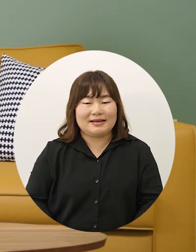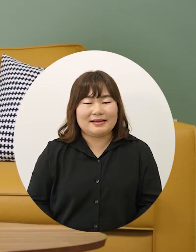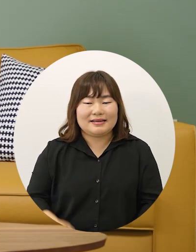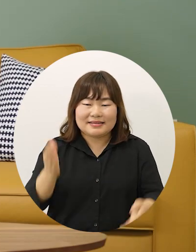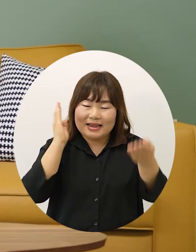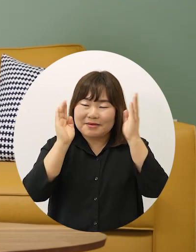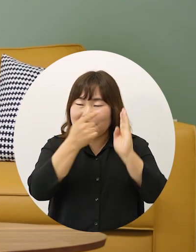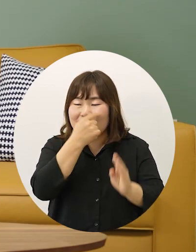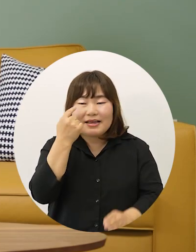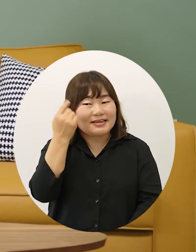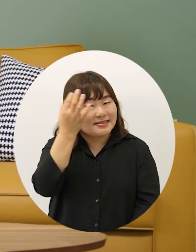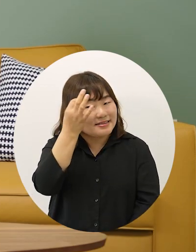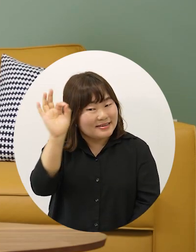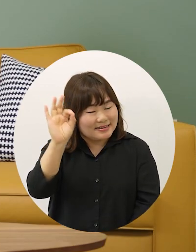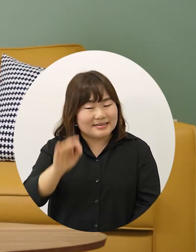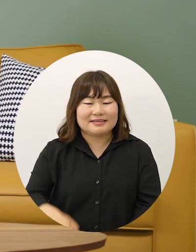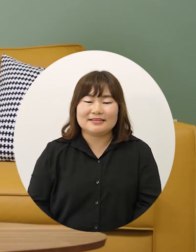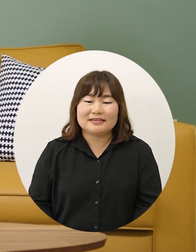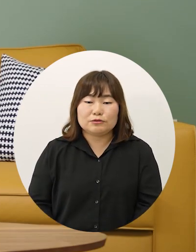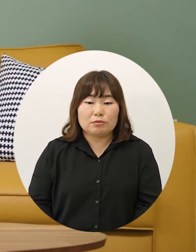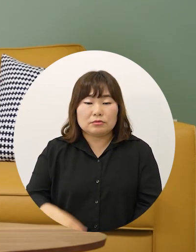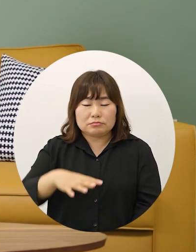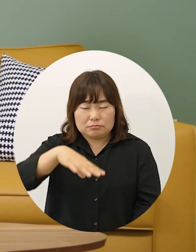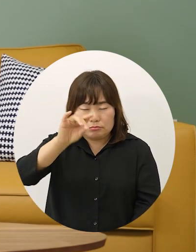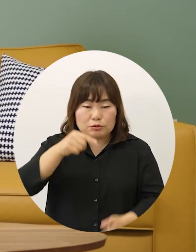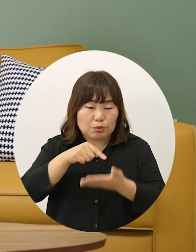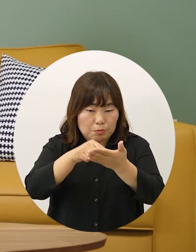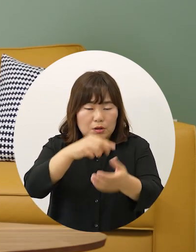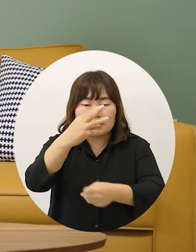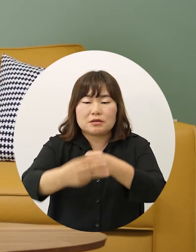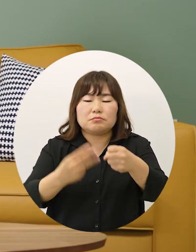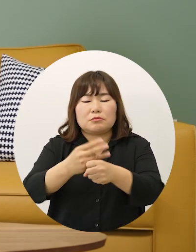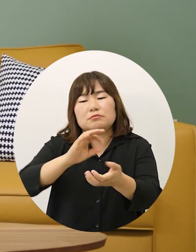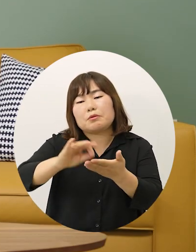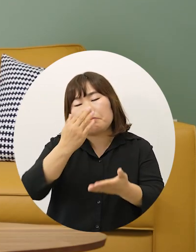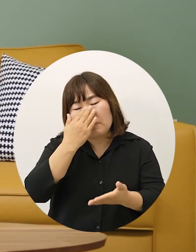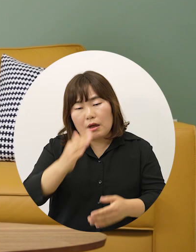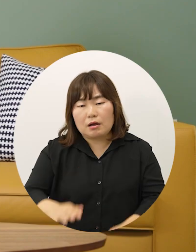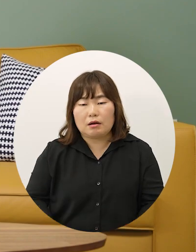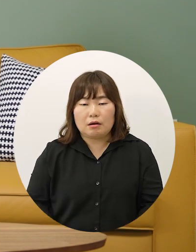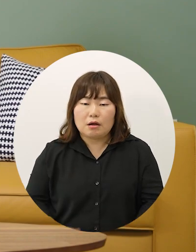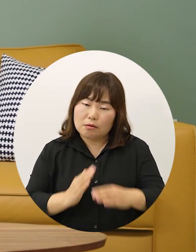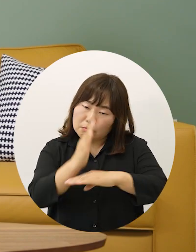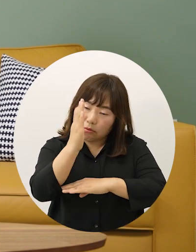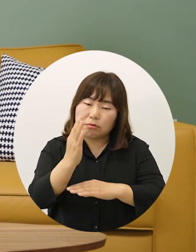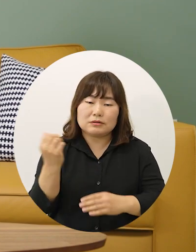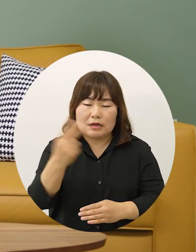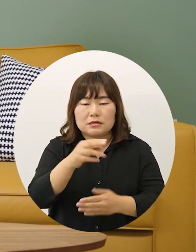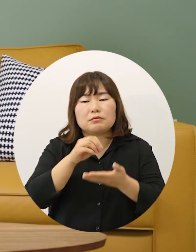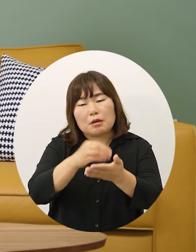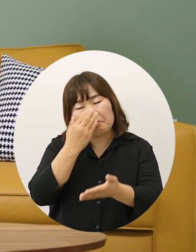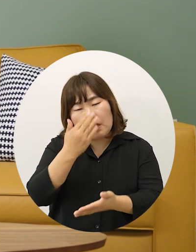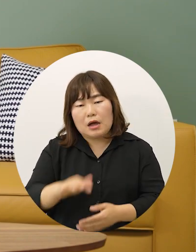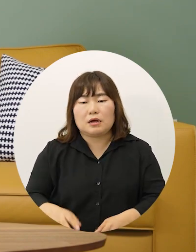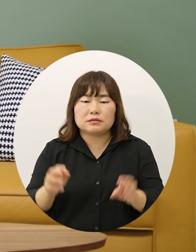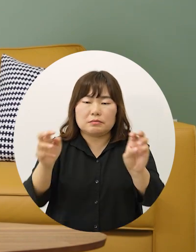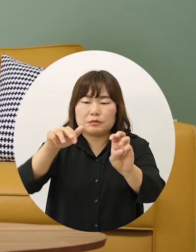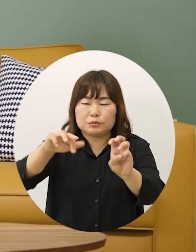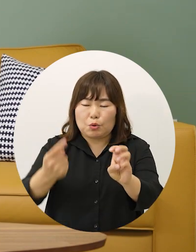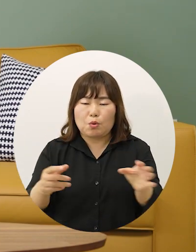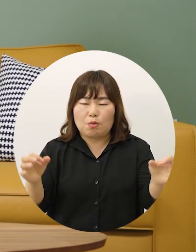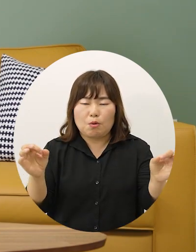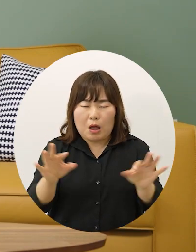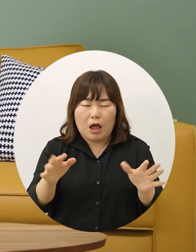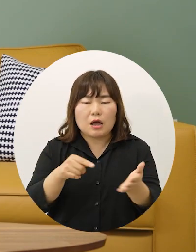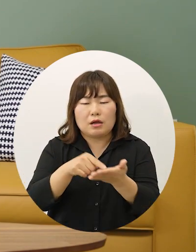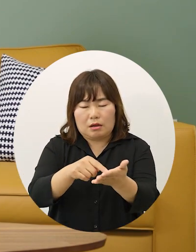네이버 인증서 심지어 이거 한번 등록하면 3년동안 쓸 수 있어 3년 지나면 다시 하면 되지 네이버는 30초면 되니까